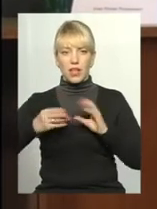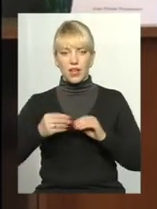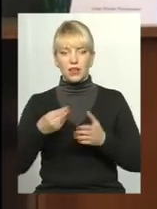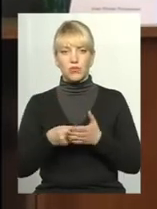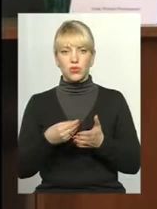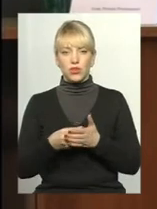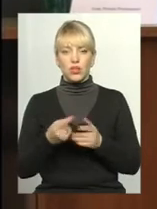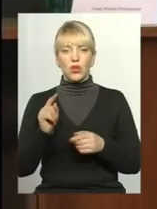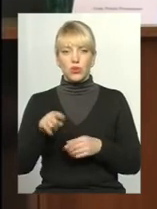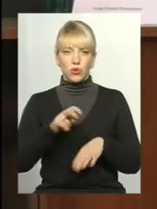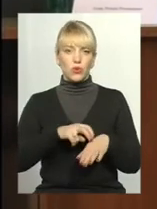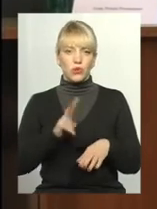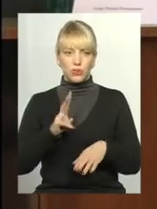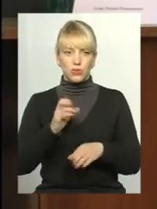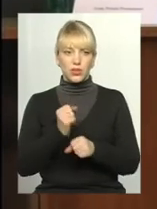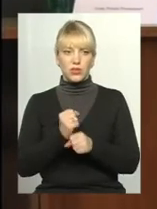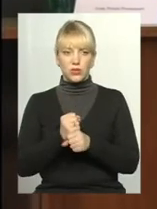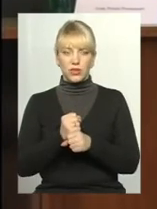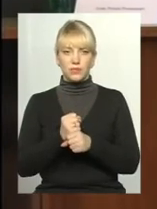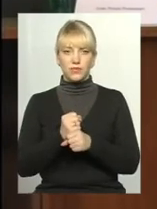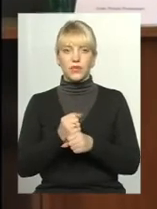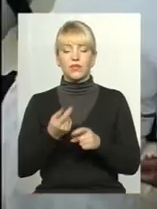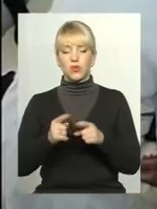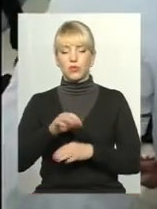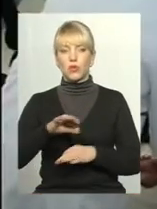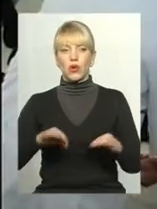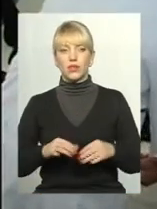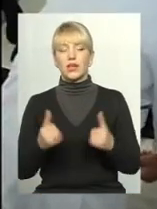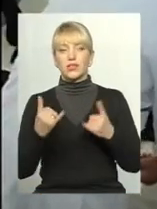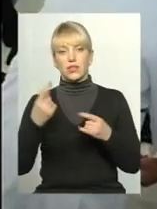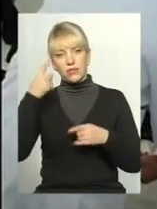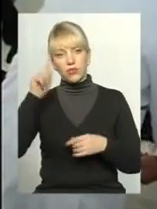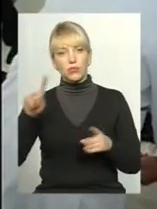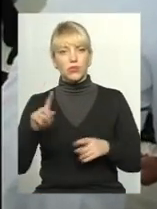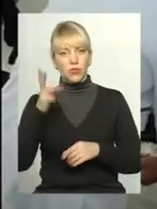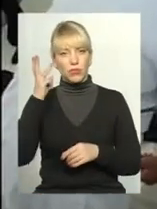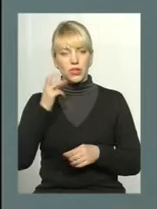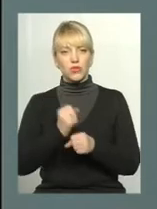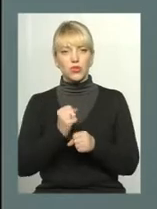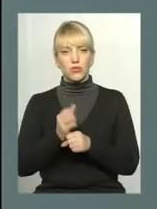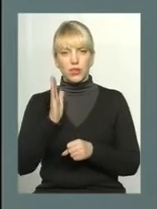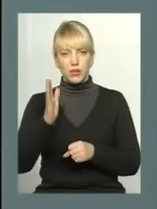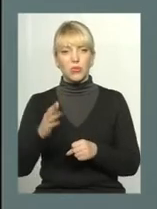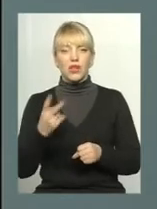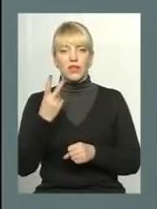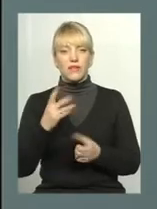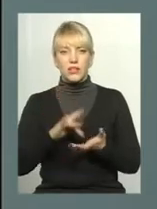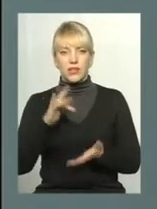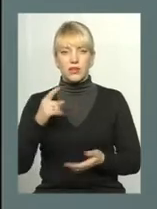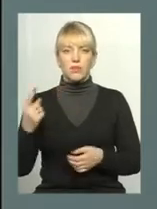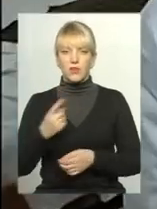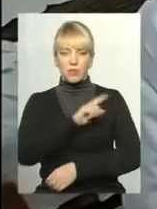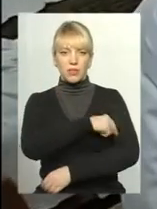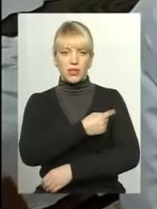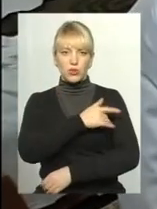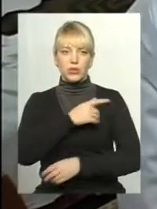того лікаря, який буде працювати в цьому проєкті. Наразі відомо, що у Хмельницькому функціонуватиме одразу два центри первинно